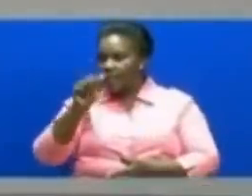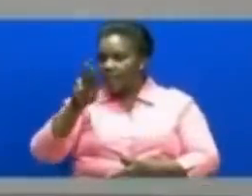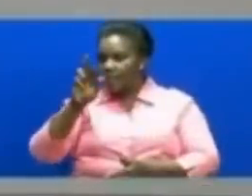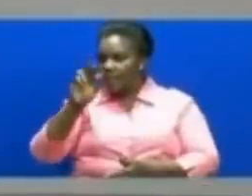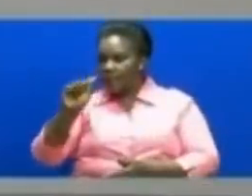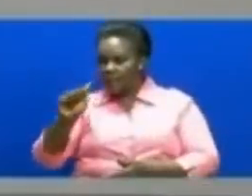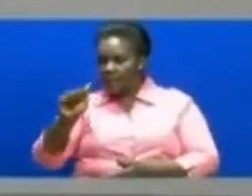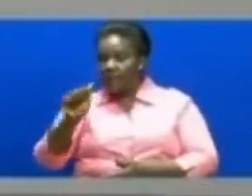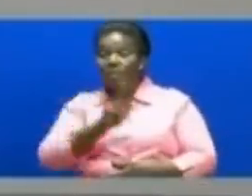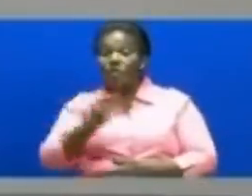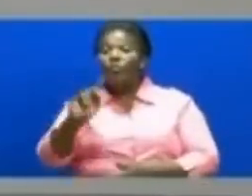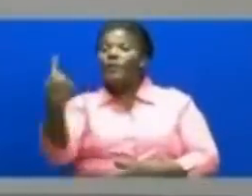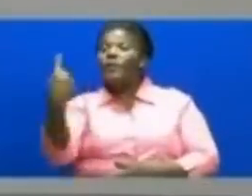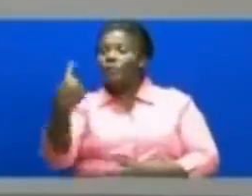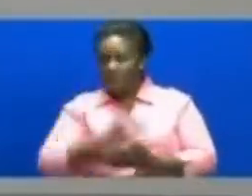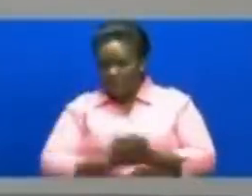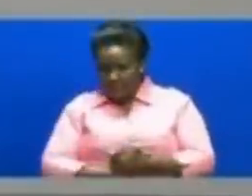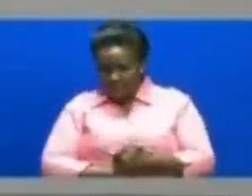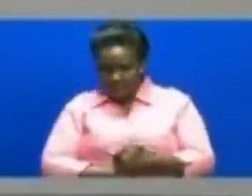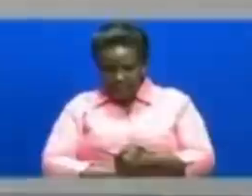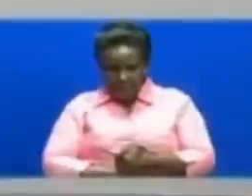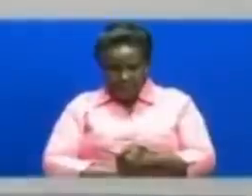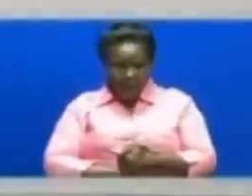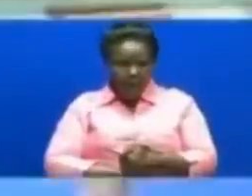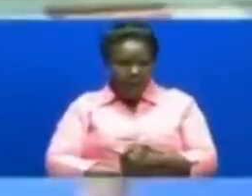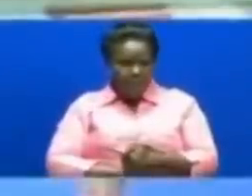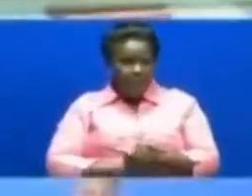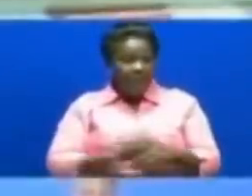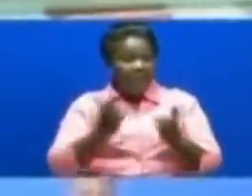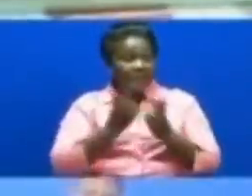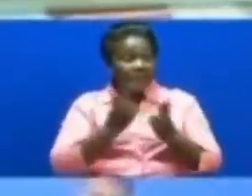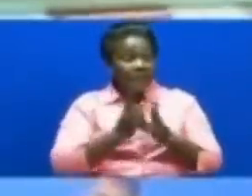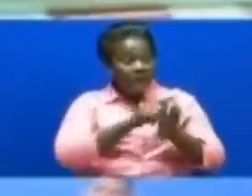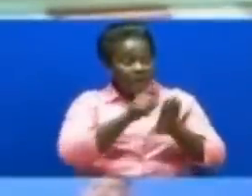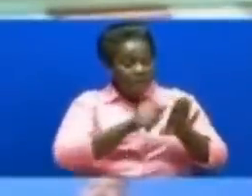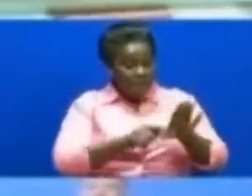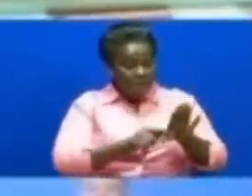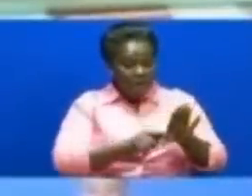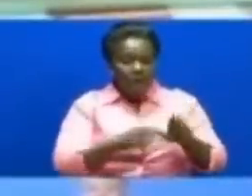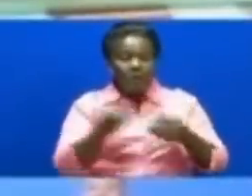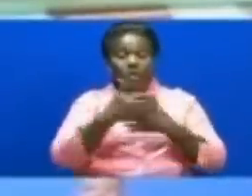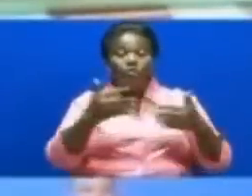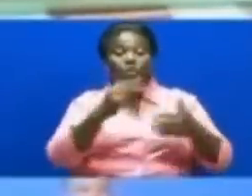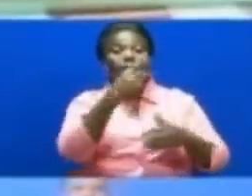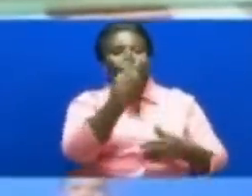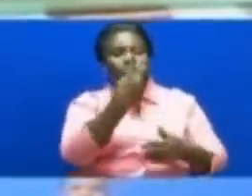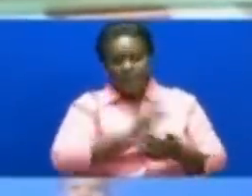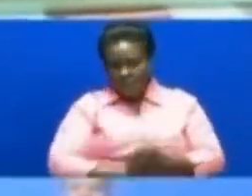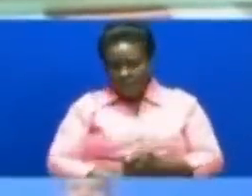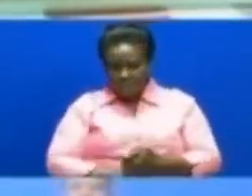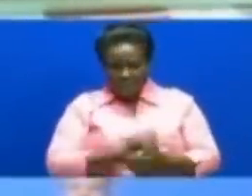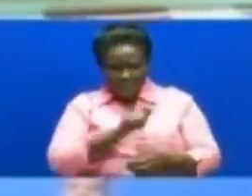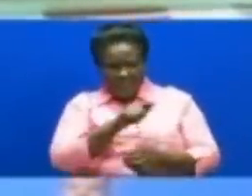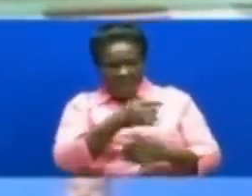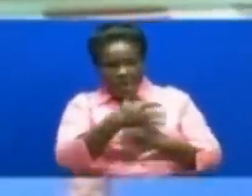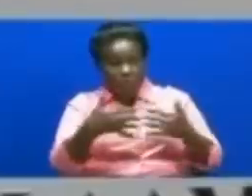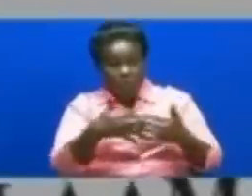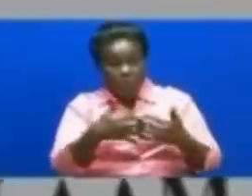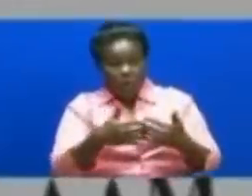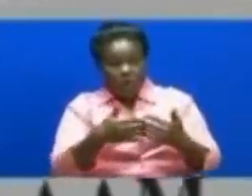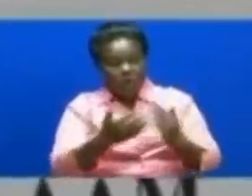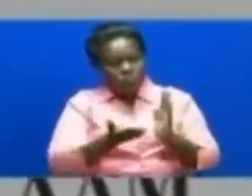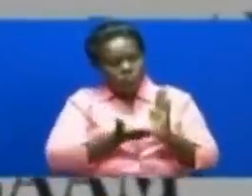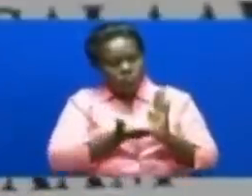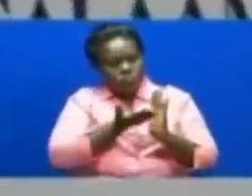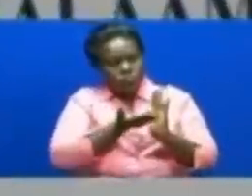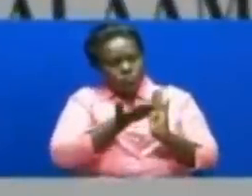wengi Hugu kishika na fasi ya pili kuwa na wazungumzaji wengi barani Afrika Luga hii mendelea kuwa alama kubwa ya utambulisho wa